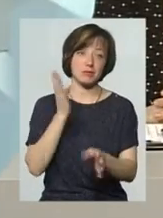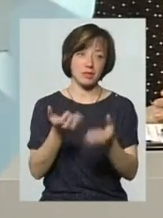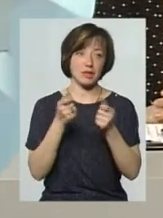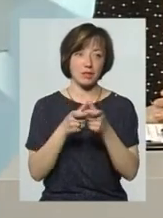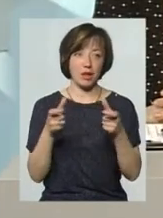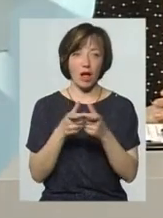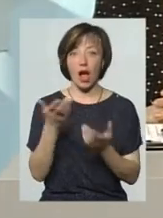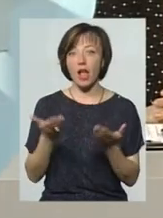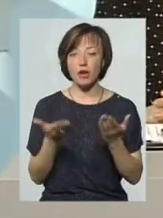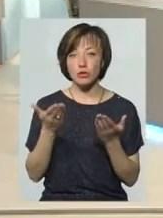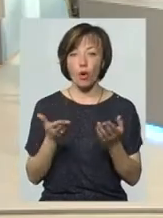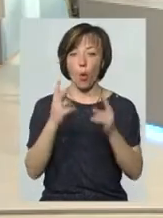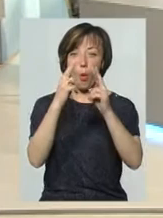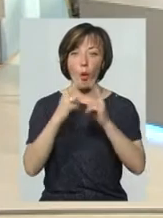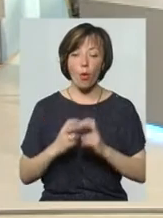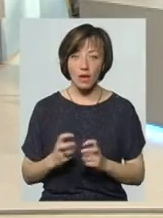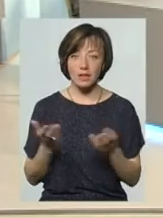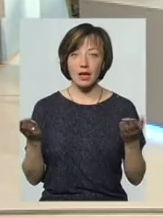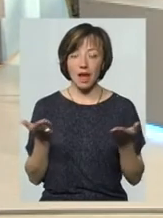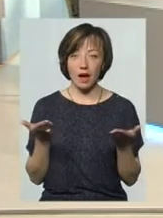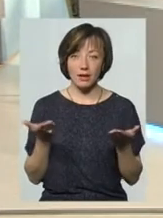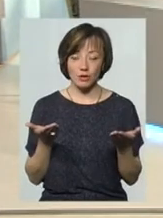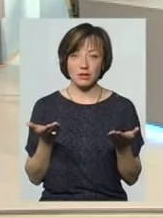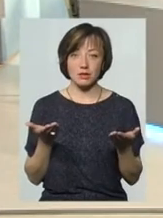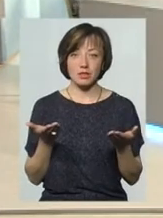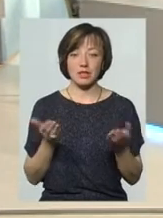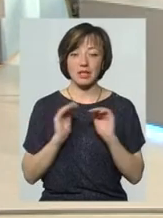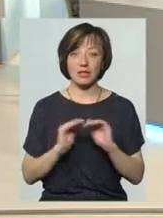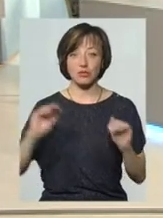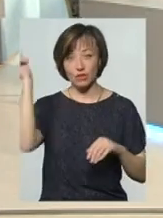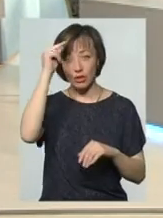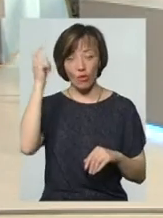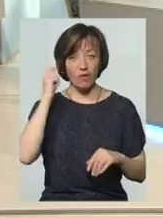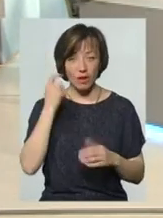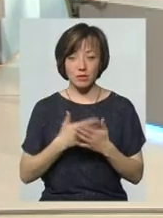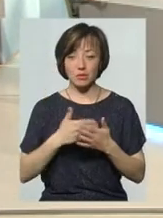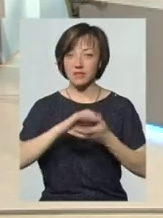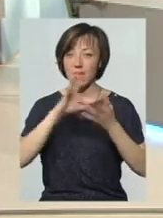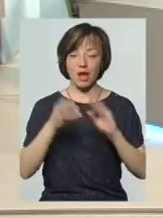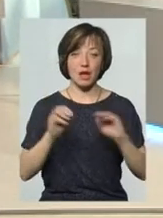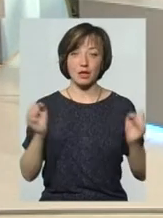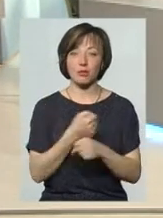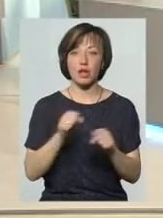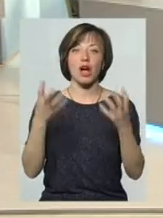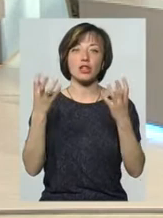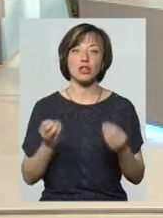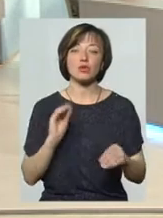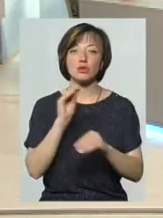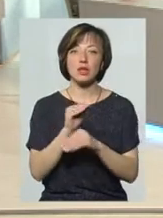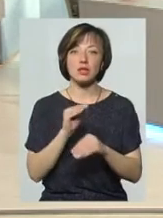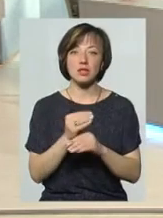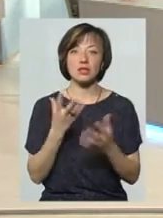талончик. А якщо огляди якихось там школярів і так далі, там взагалі неможливо, а ще й додати